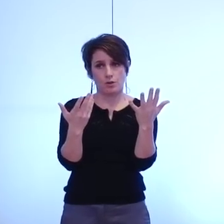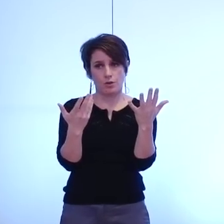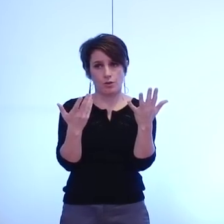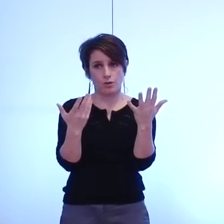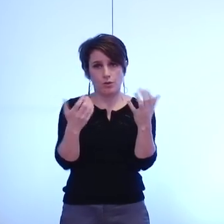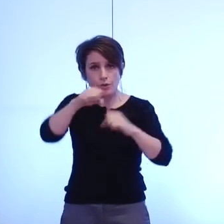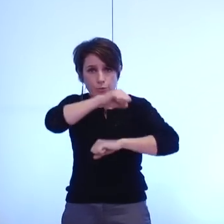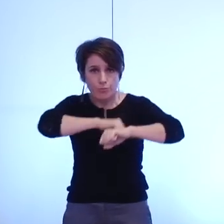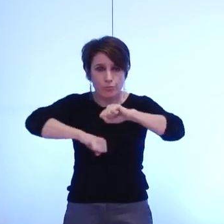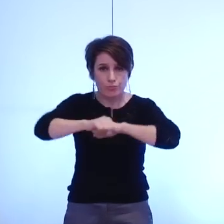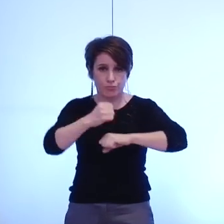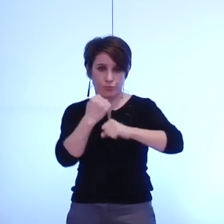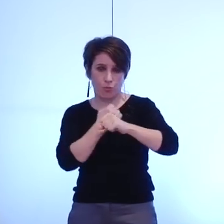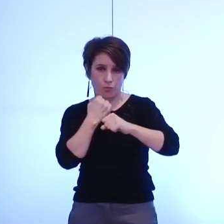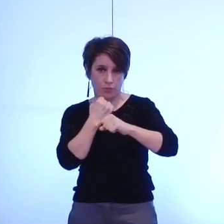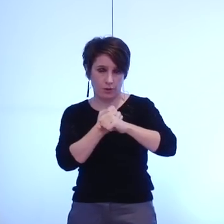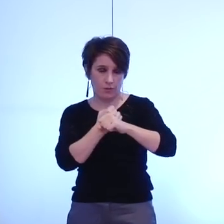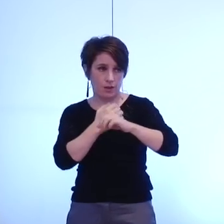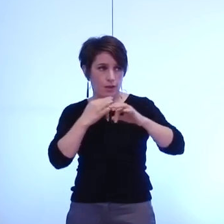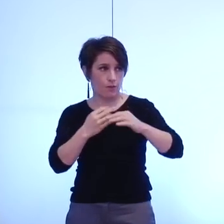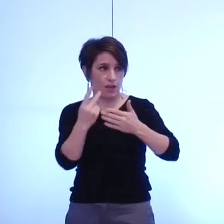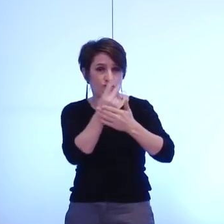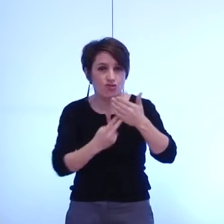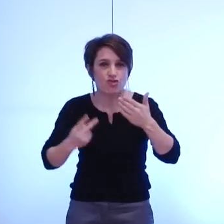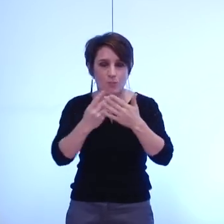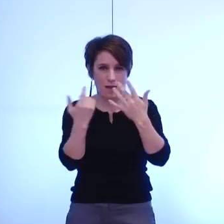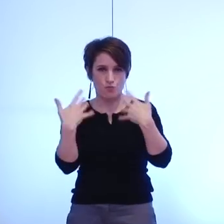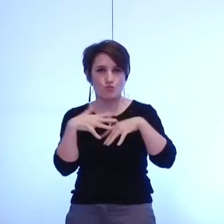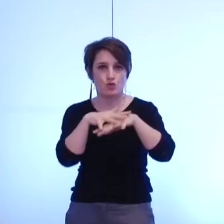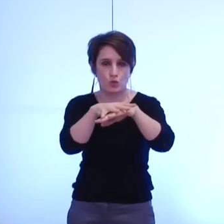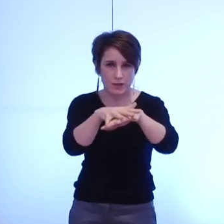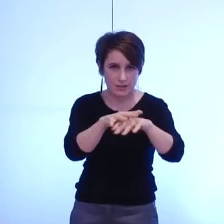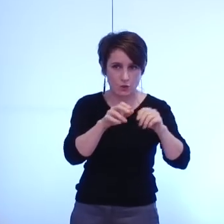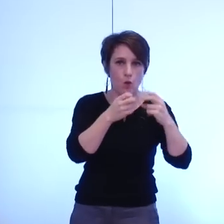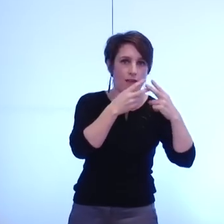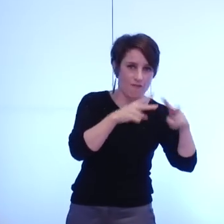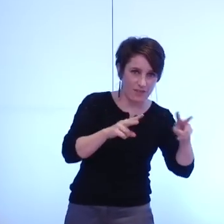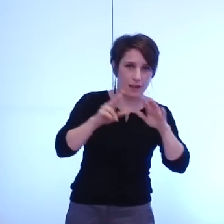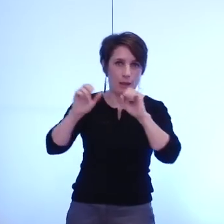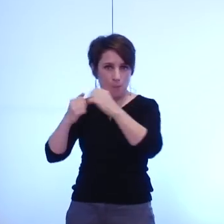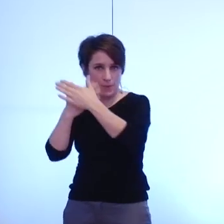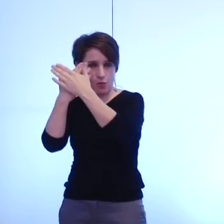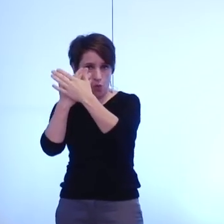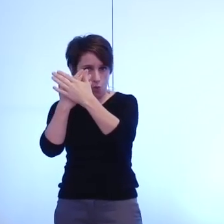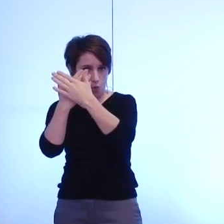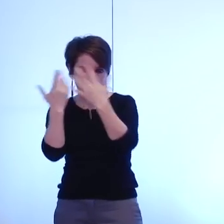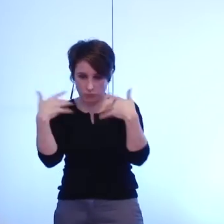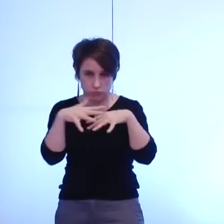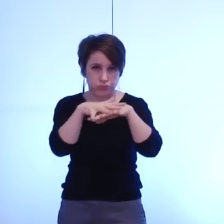entre les communes et la métropole qui sont à notre sens la deuxième étape concrète